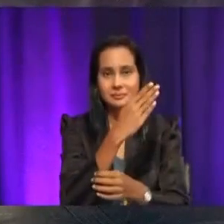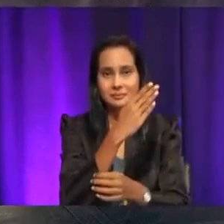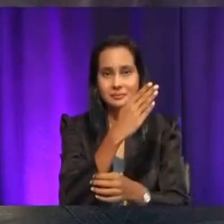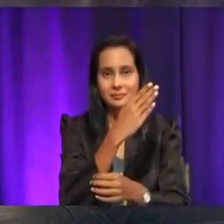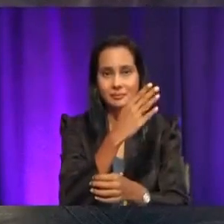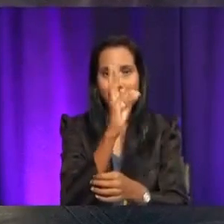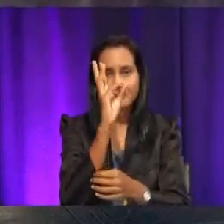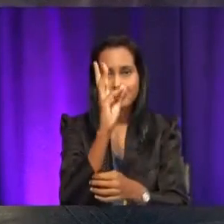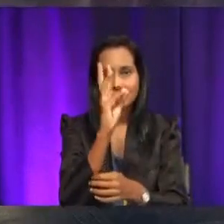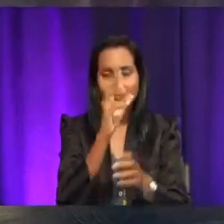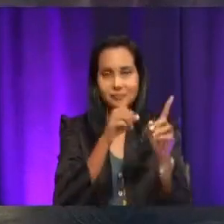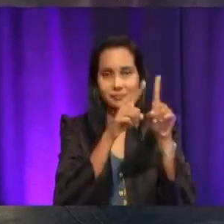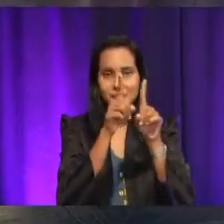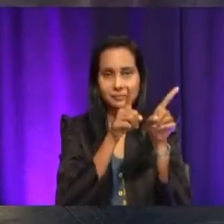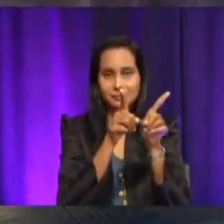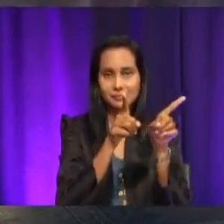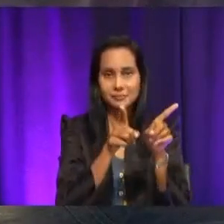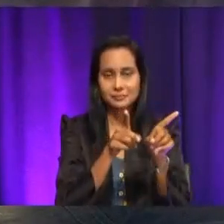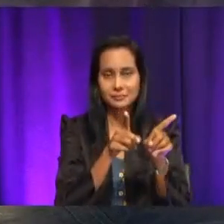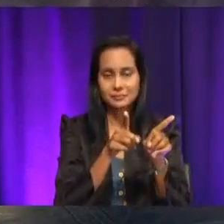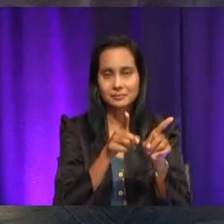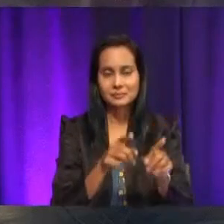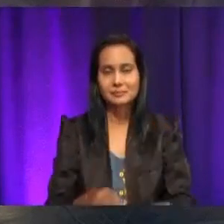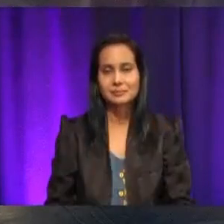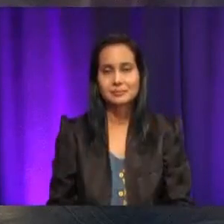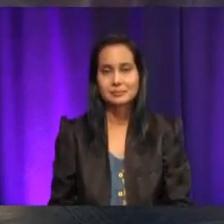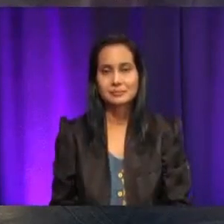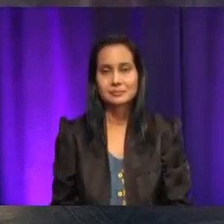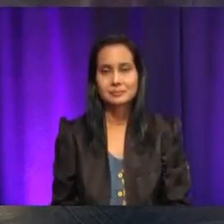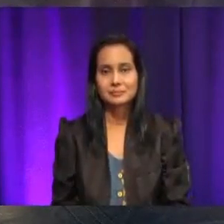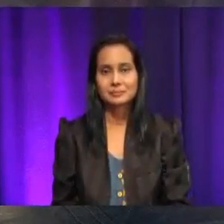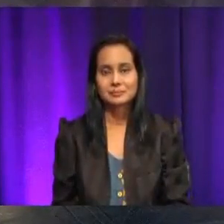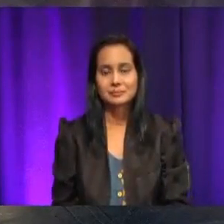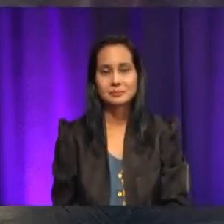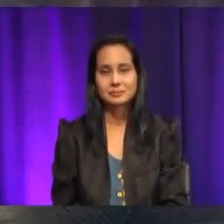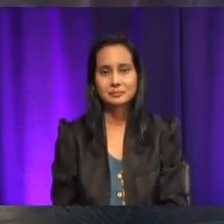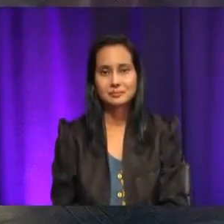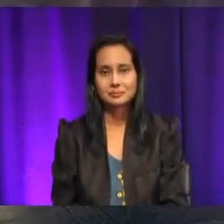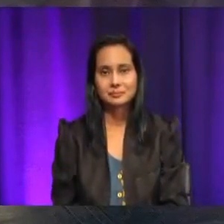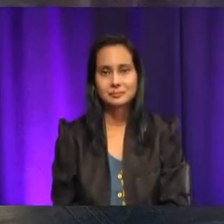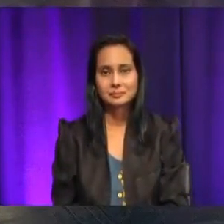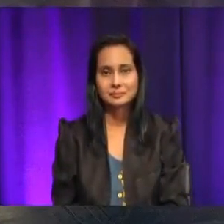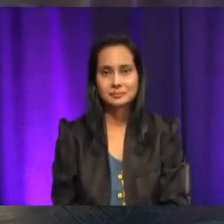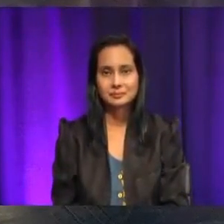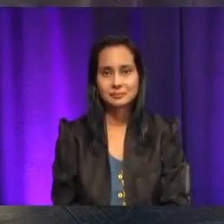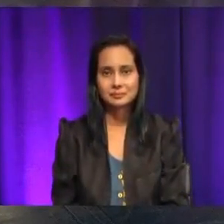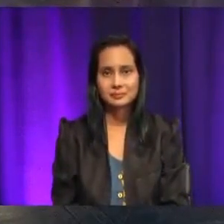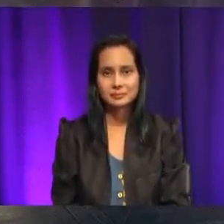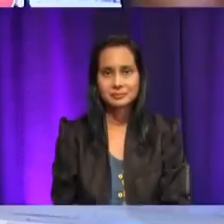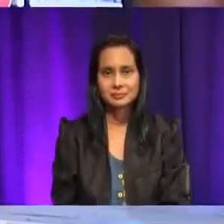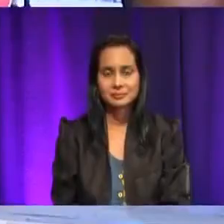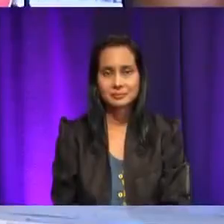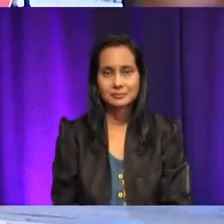bintang. Cikgu minta Kak Ria masukkan bintang-bintang. kita masukkan cikgu. tersebut ke dalam pakaian baju